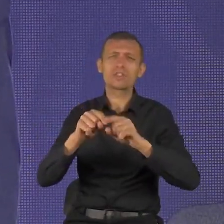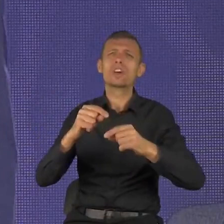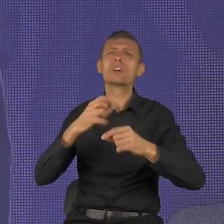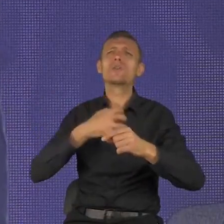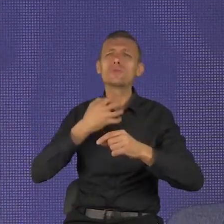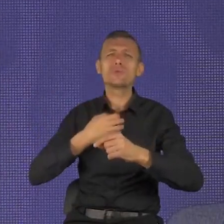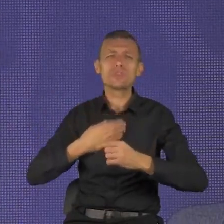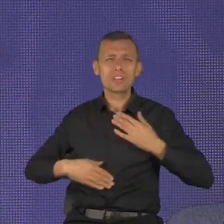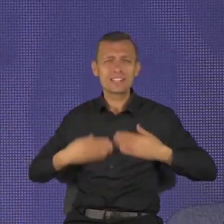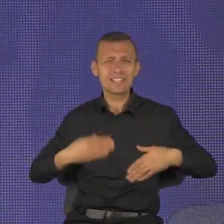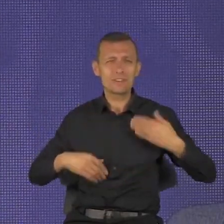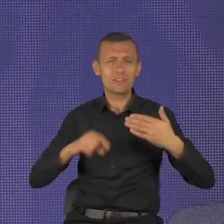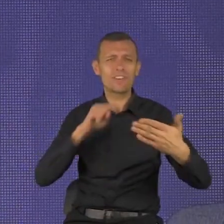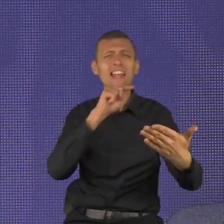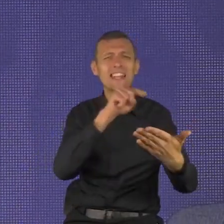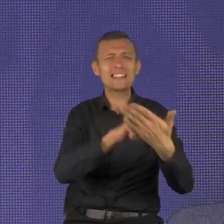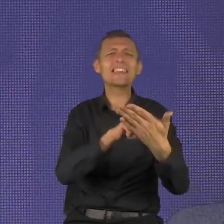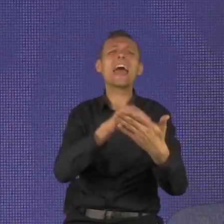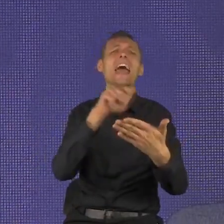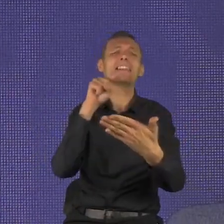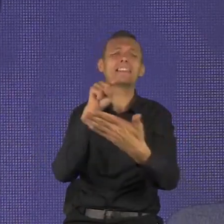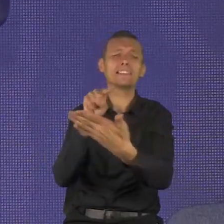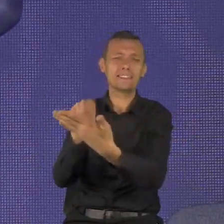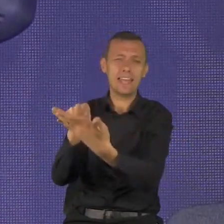Ja jestem niepoprawnym marzycielem.